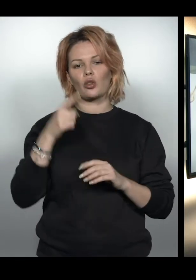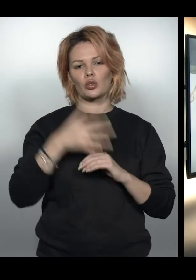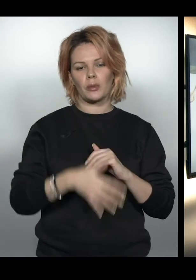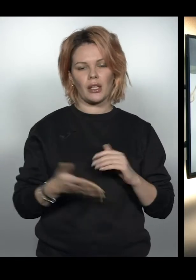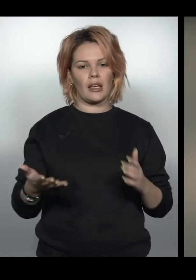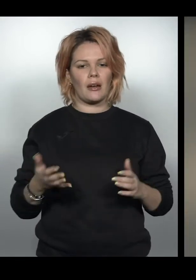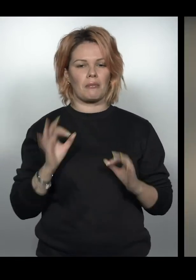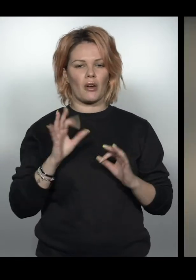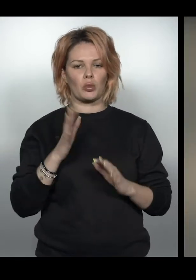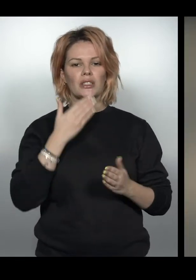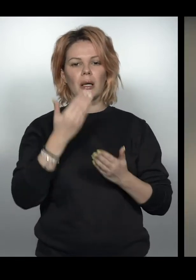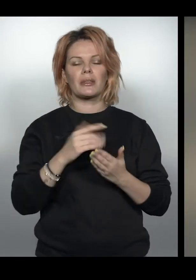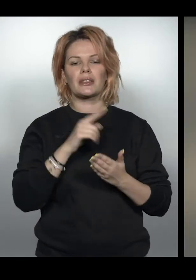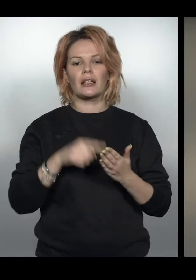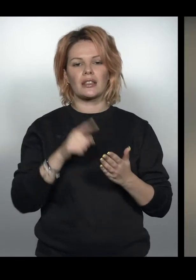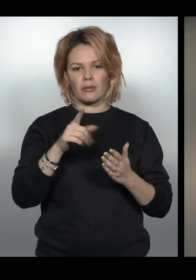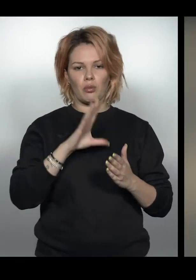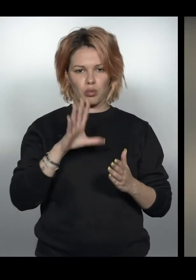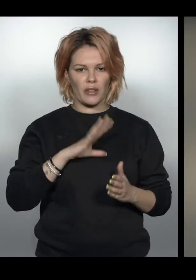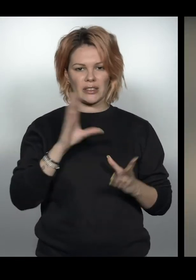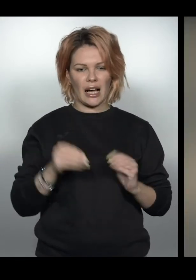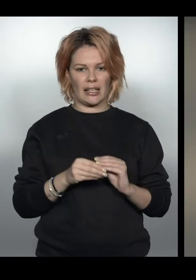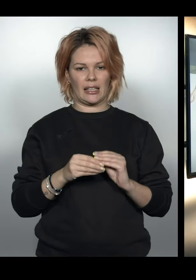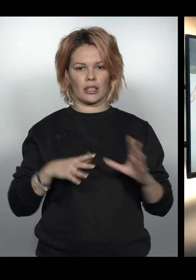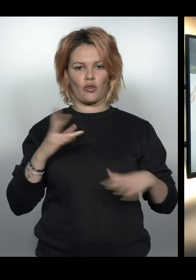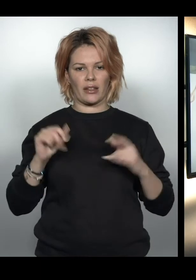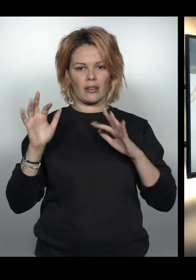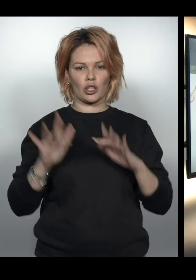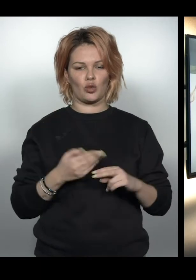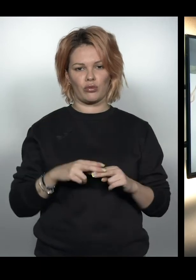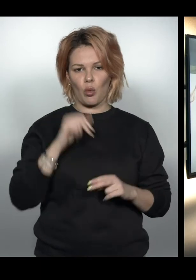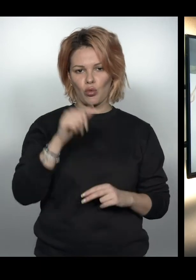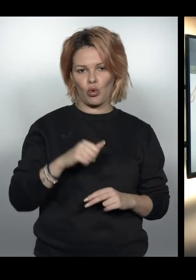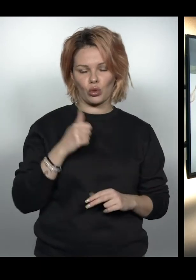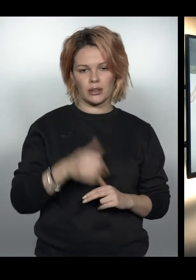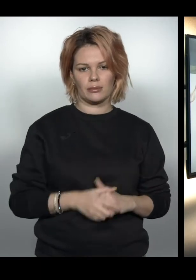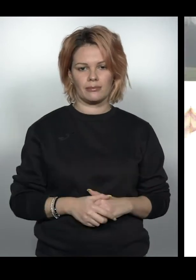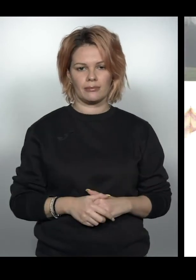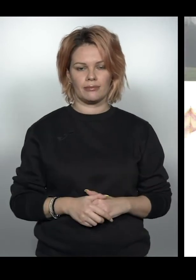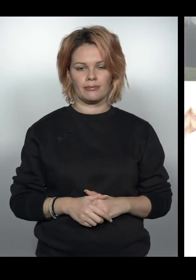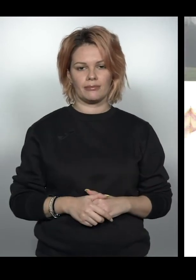слів, я так розумію, резонно буде запитати, чи взагалі ви приступали до повноцінних тренувань на снігу в цьому році.